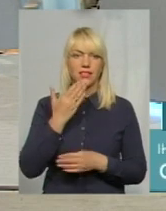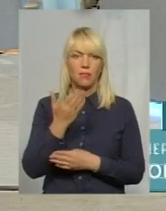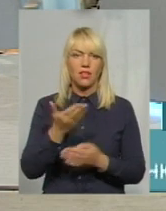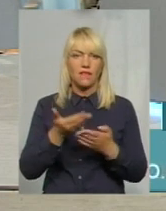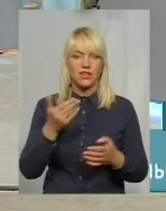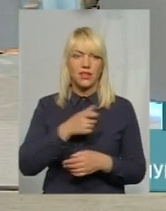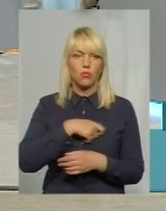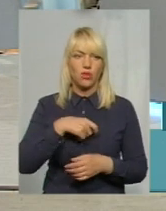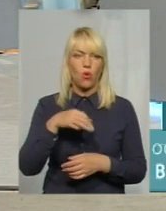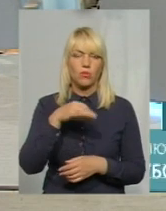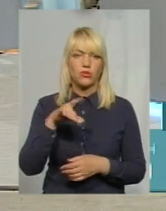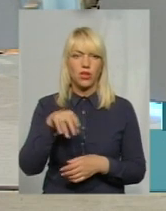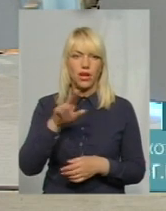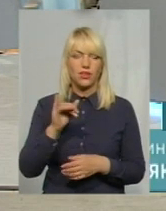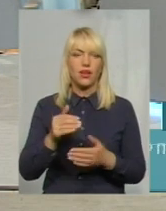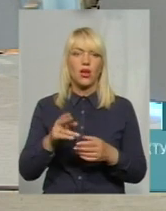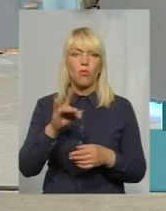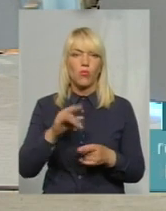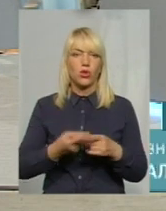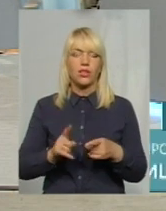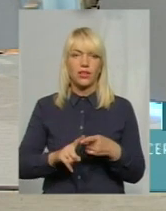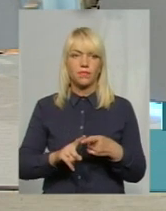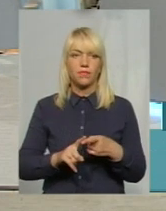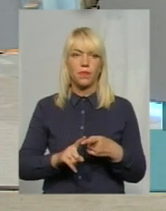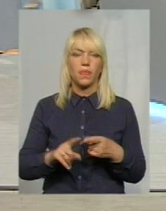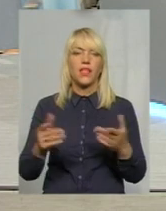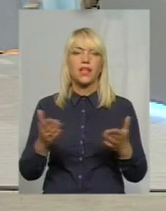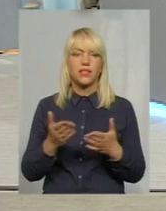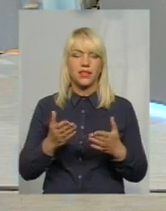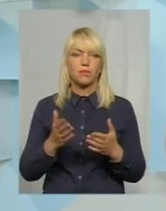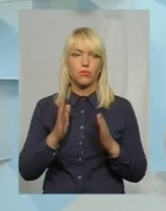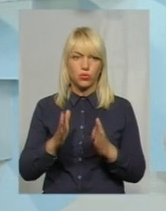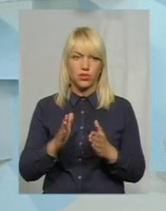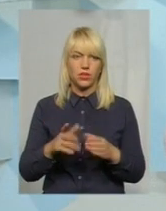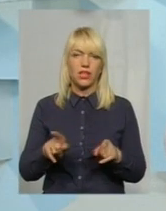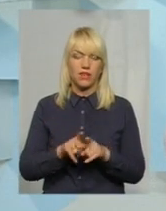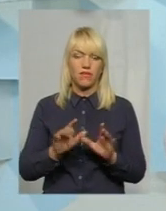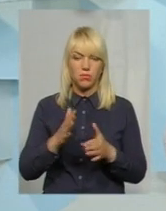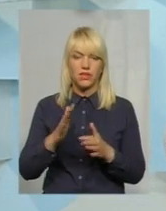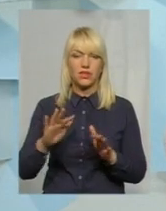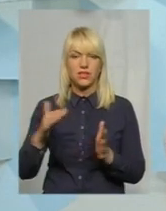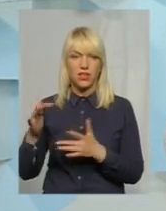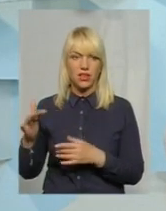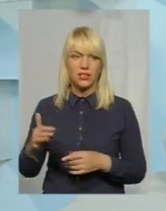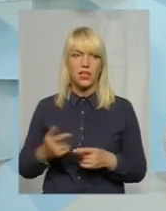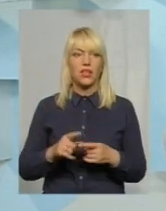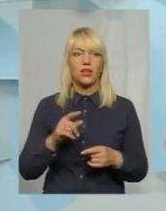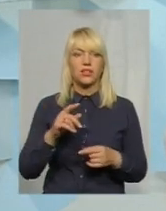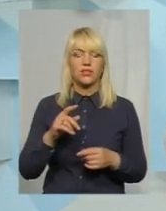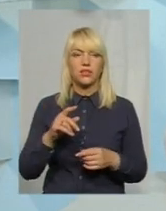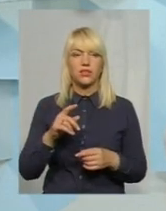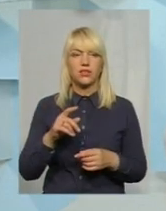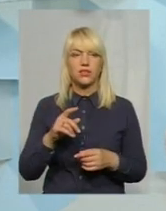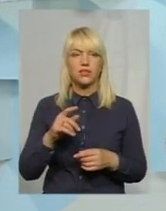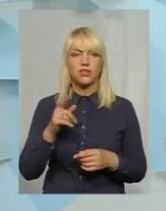депутатів обласної ради про те, яким чином такі випадки сталися. І я думаю, що там